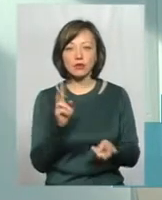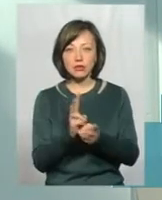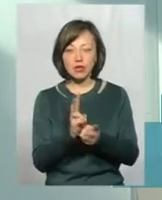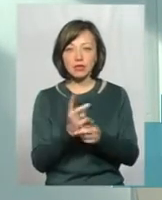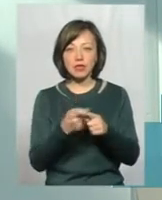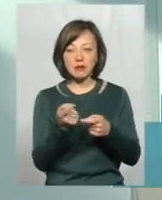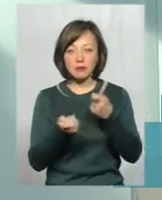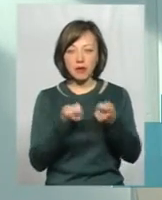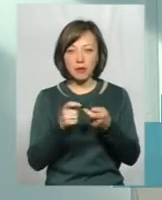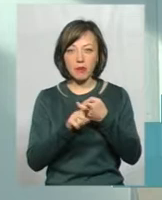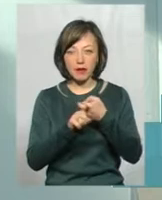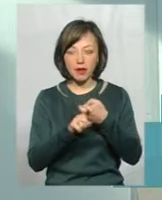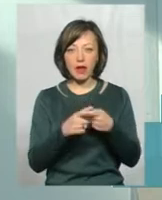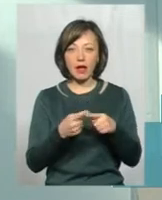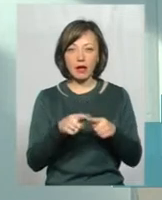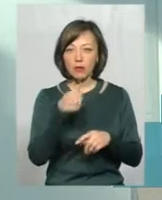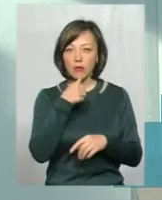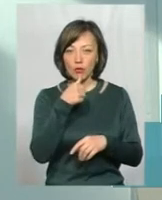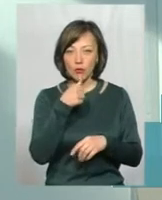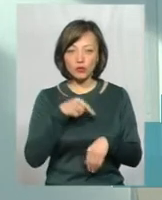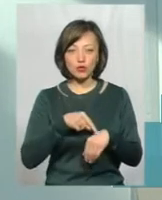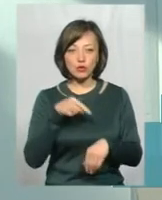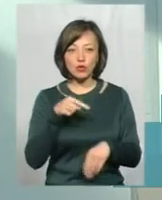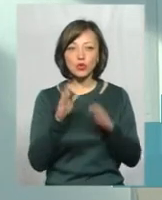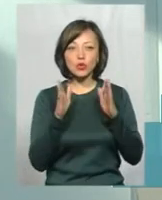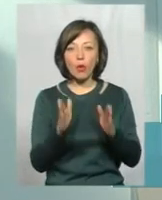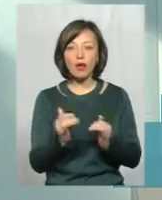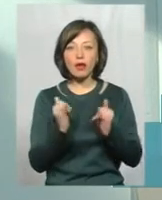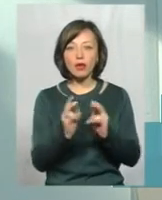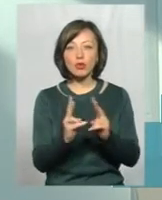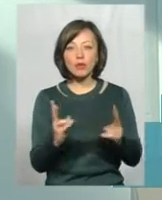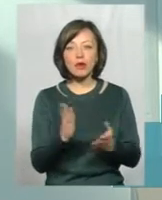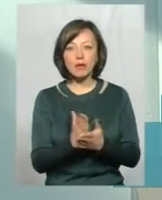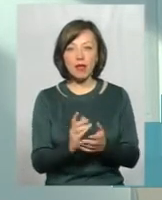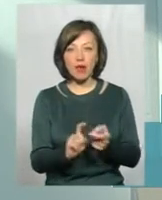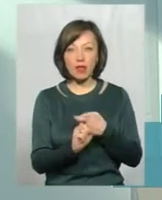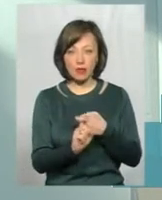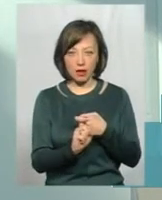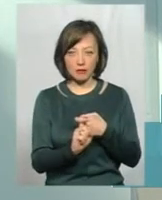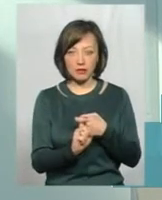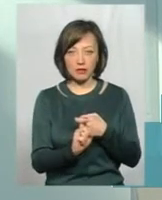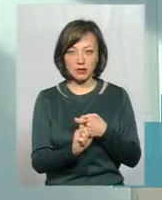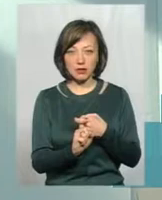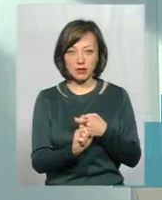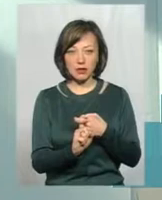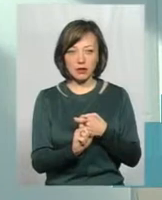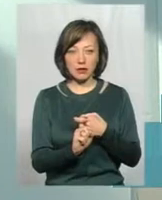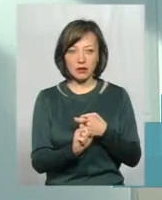мікобактеріями. Тому ця проба, це чувствітельна тільки для тих, хто имав контакт с мікобактерією, с